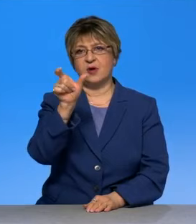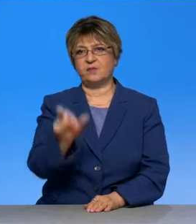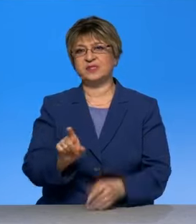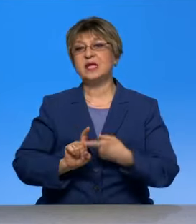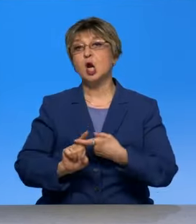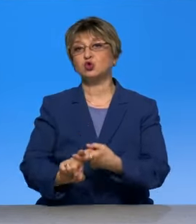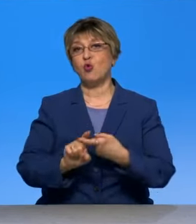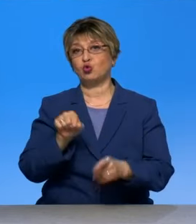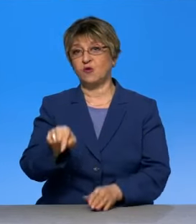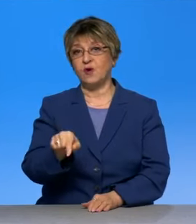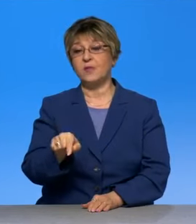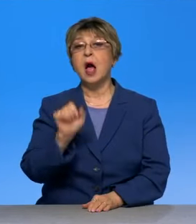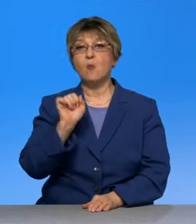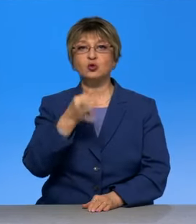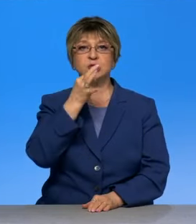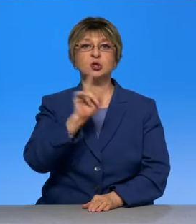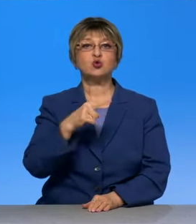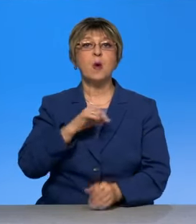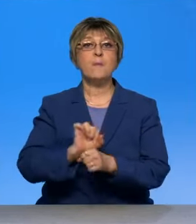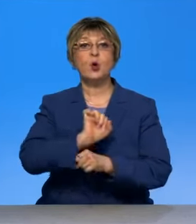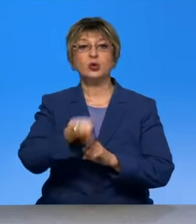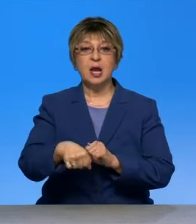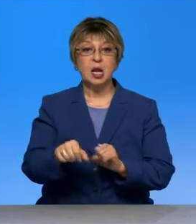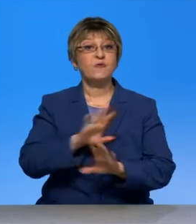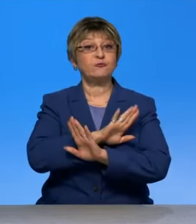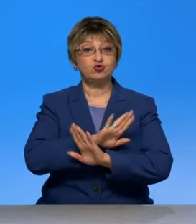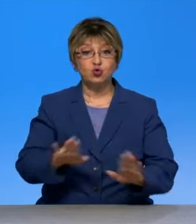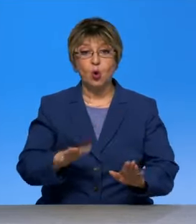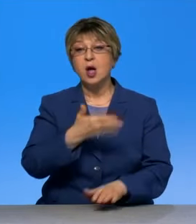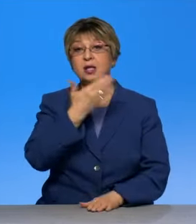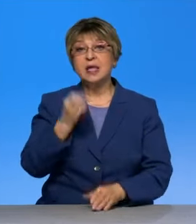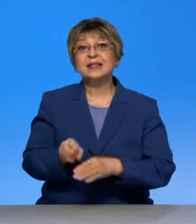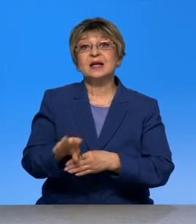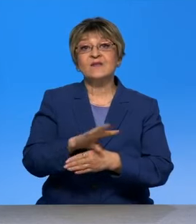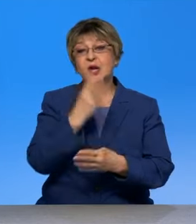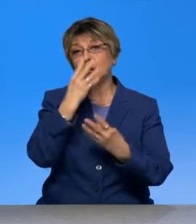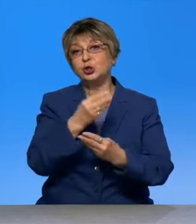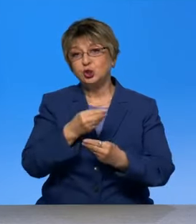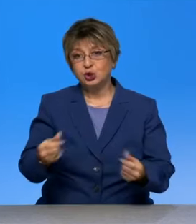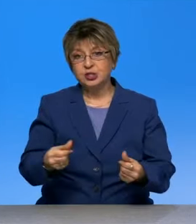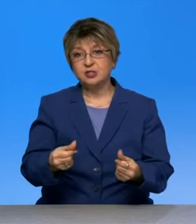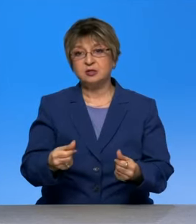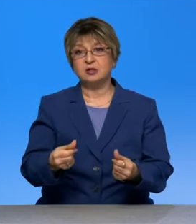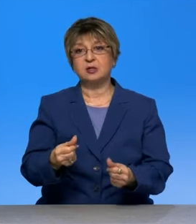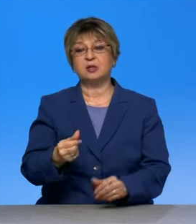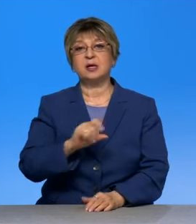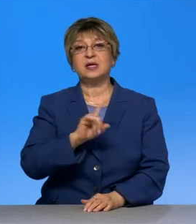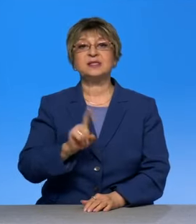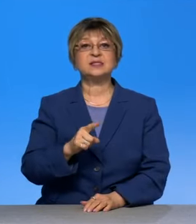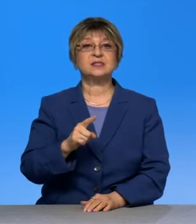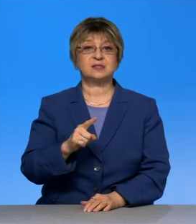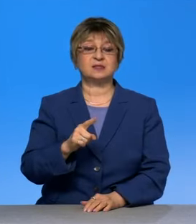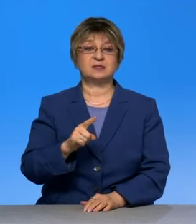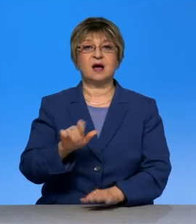можем сказать, что мы ее уже преодолели? Что все, больше нет коронавируса, потому что он исчез из первых полос.